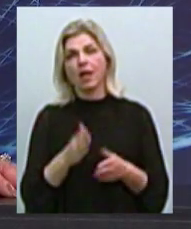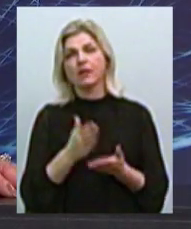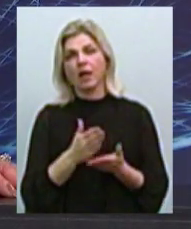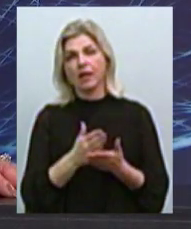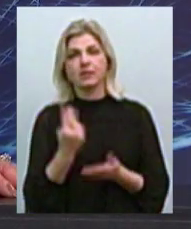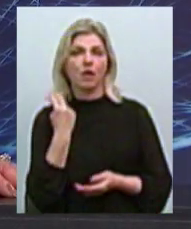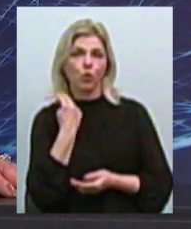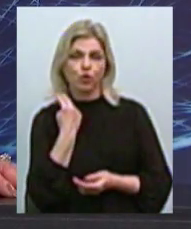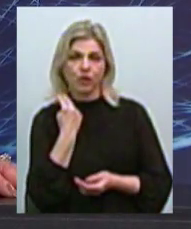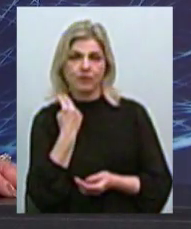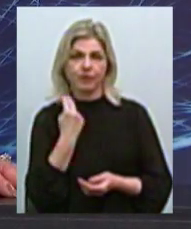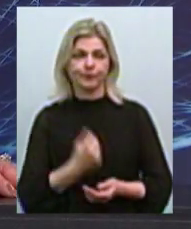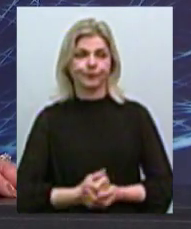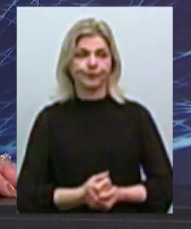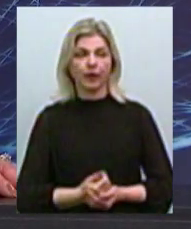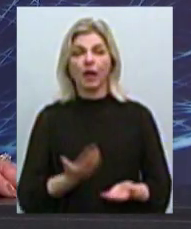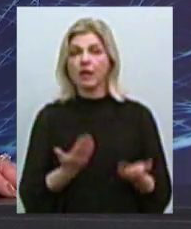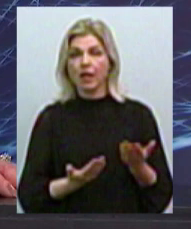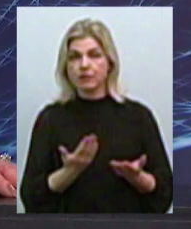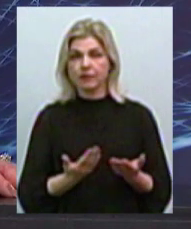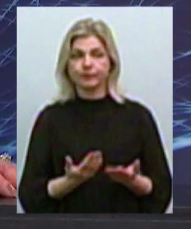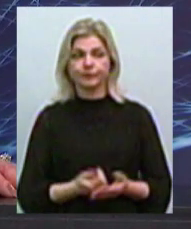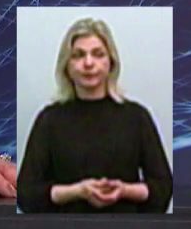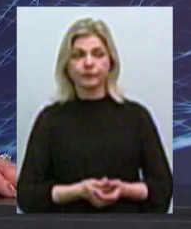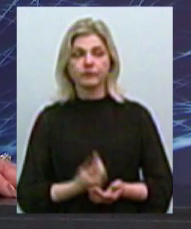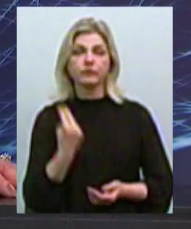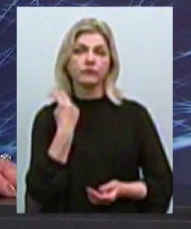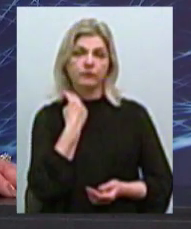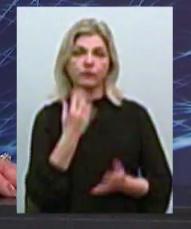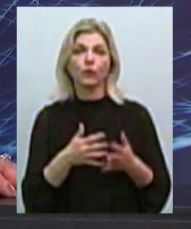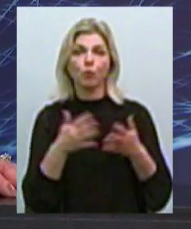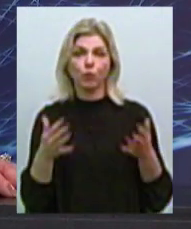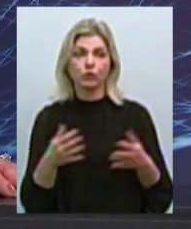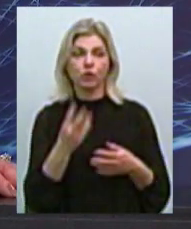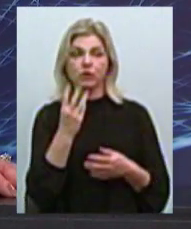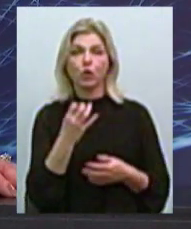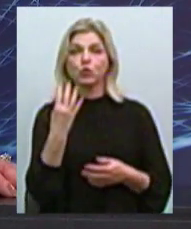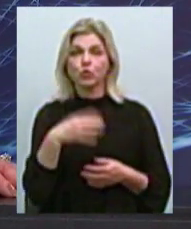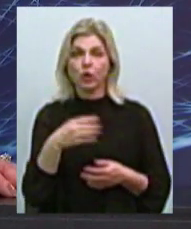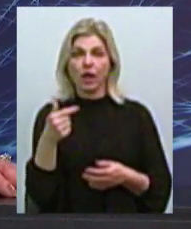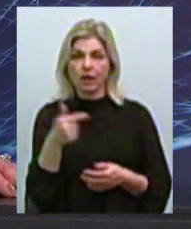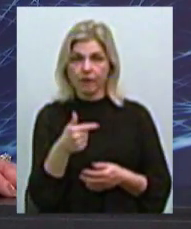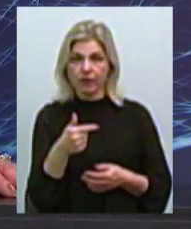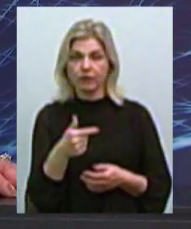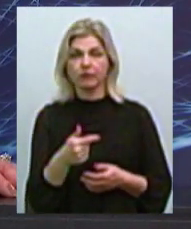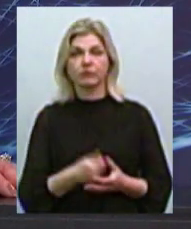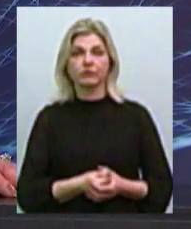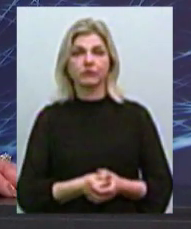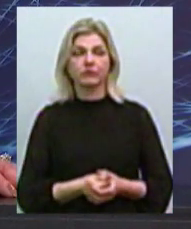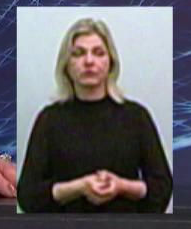задолженности. Если при задолженности больше 340 гривен мы